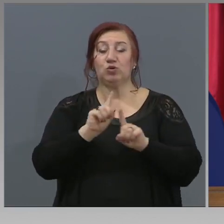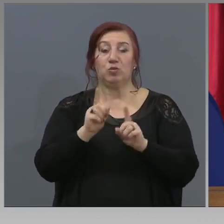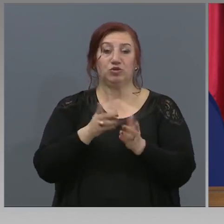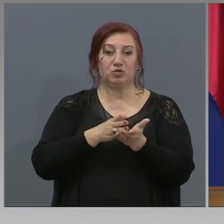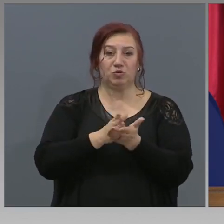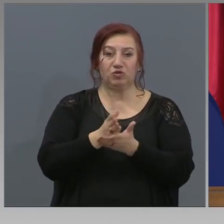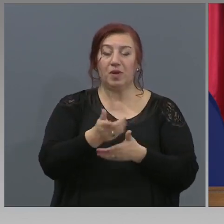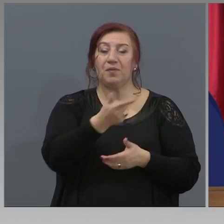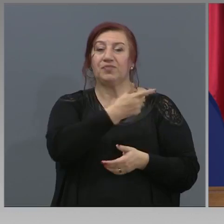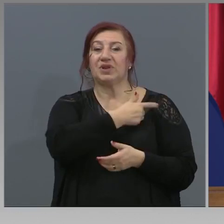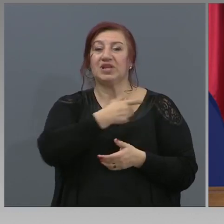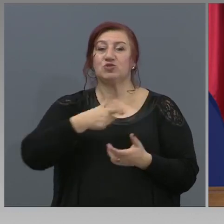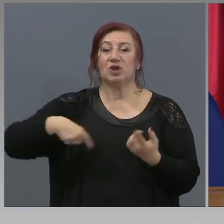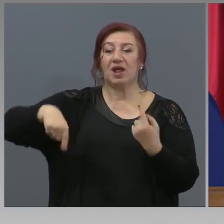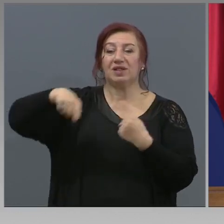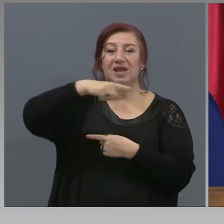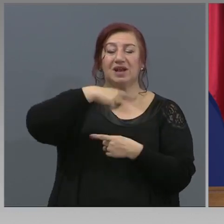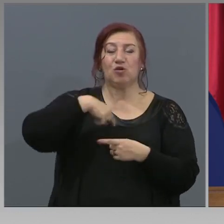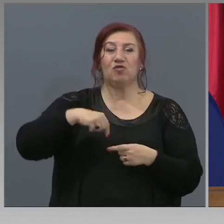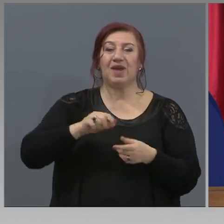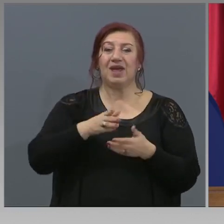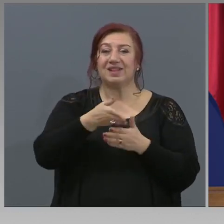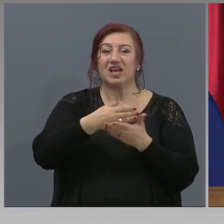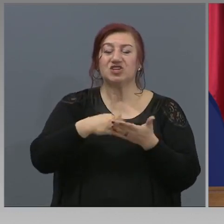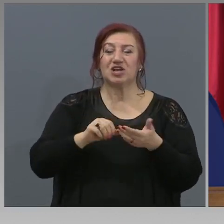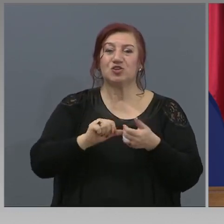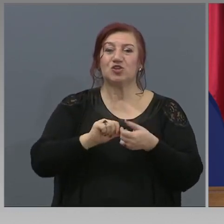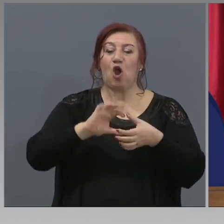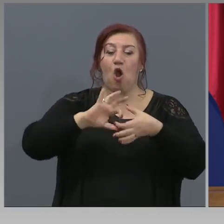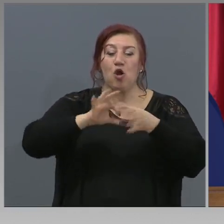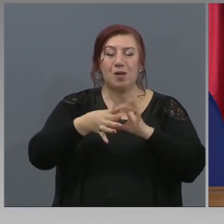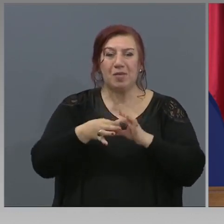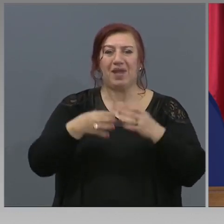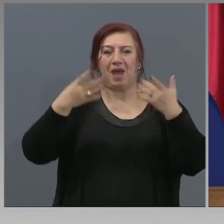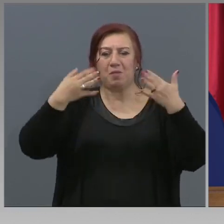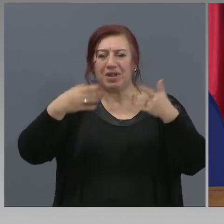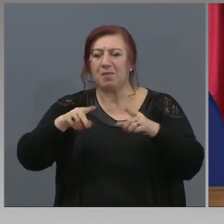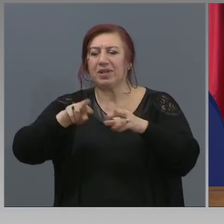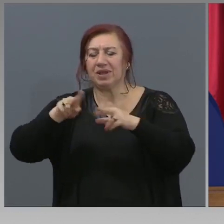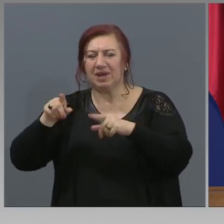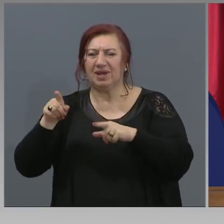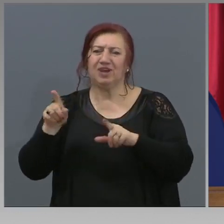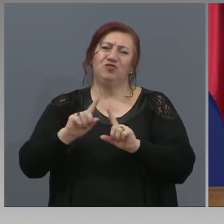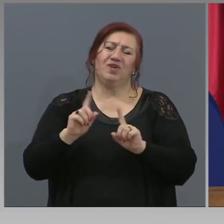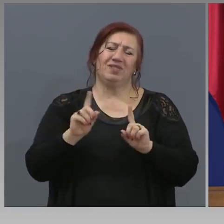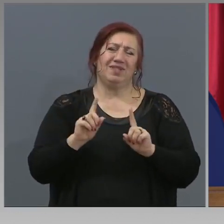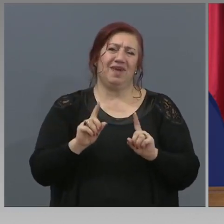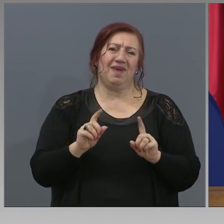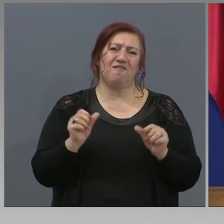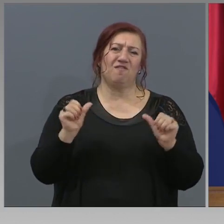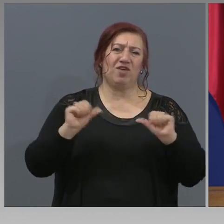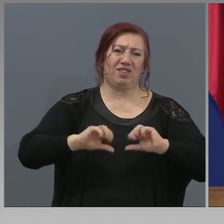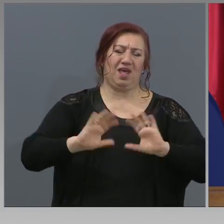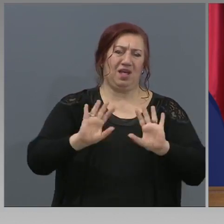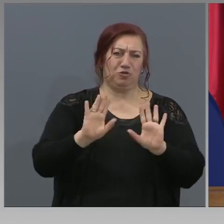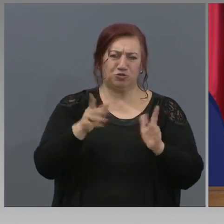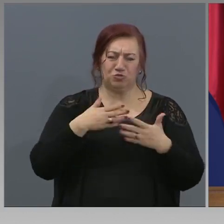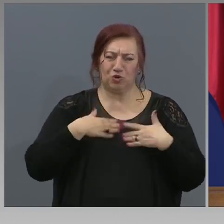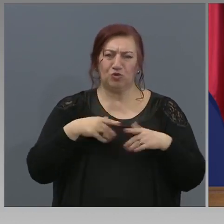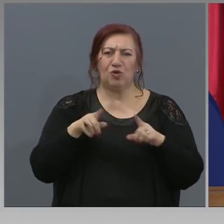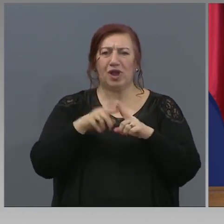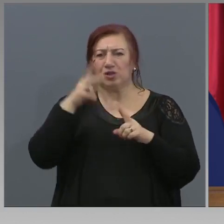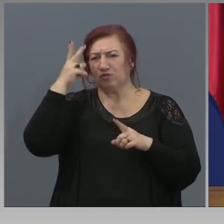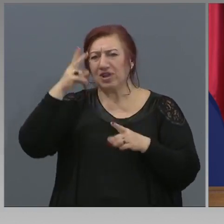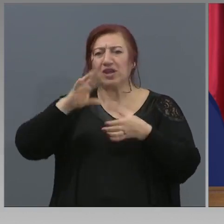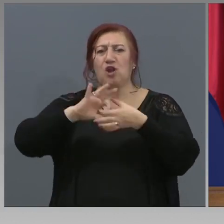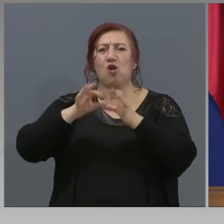националните кръгови на част от състезанията и олимпиадите, това не е фатално, както видяхте, олимпиадата в Токио